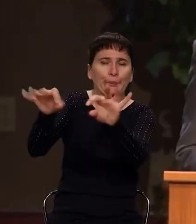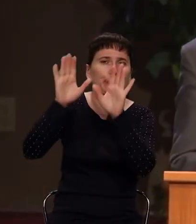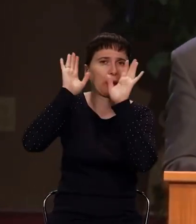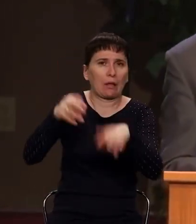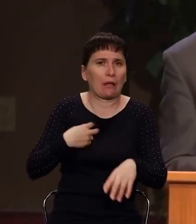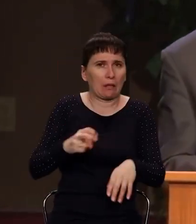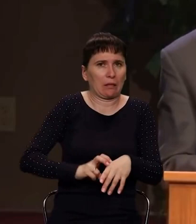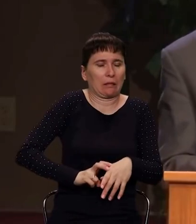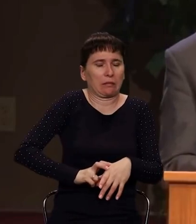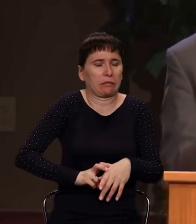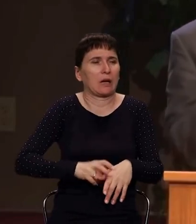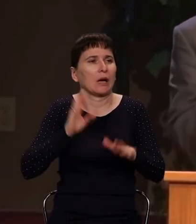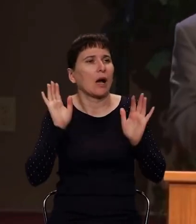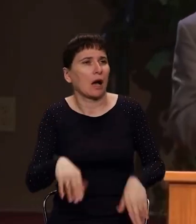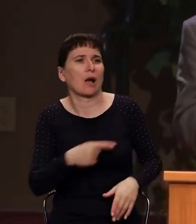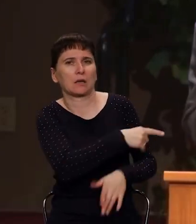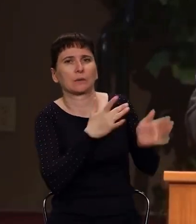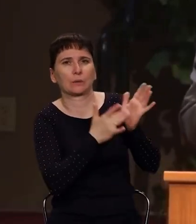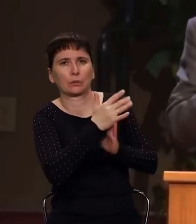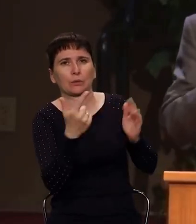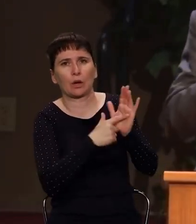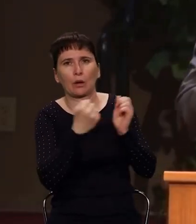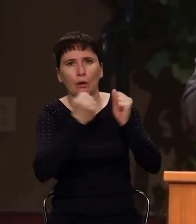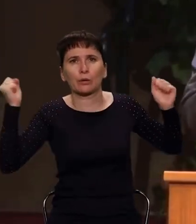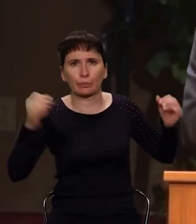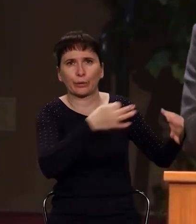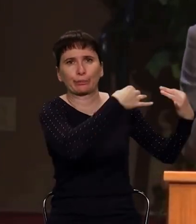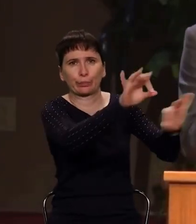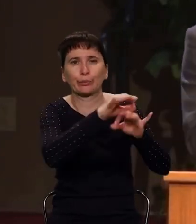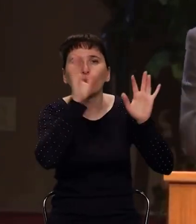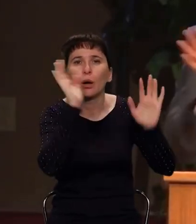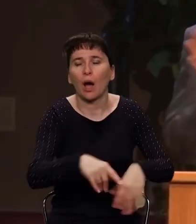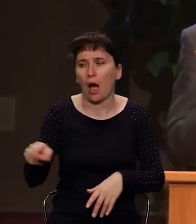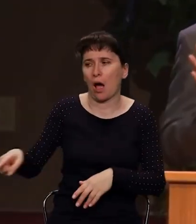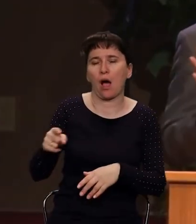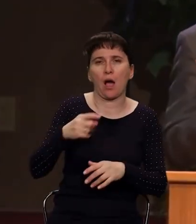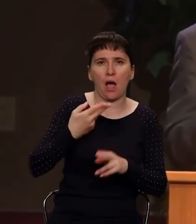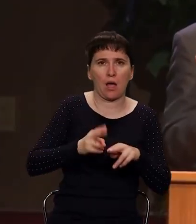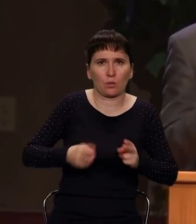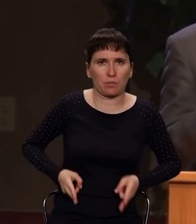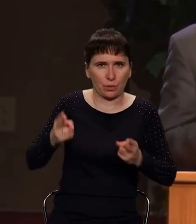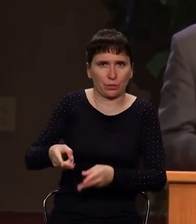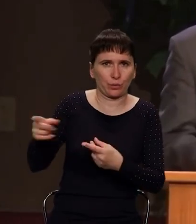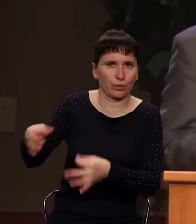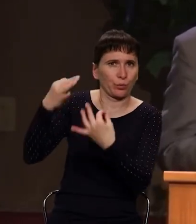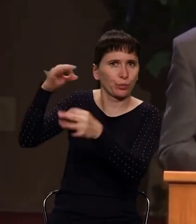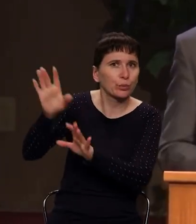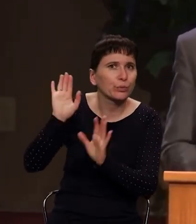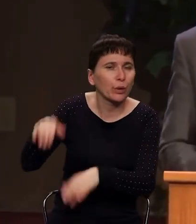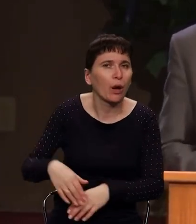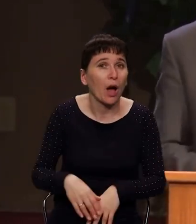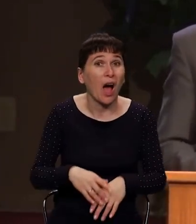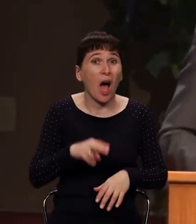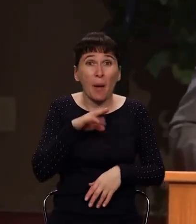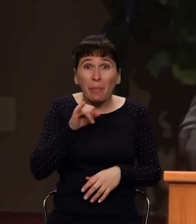И Пилат струсил. Это страх перед людьми. Он сделал то, друзья, что Пилат не должен был делать. Он знал, что Иисус